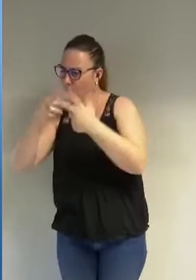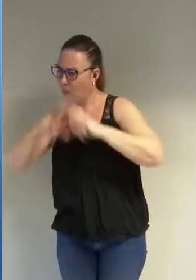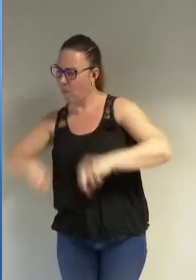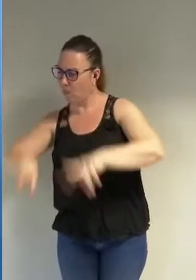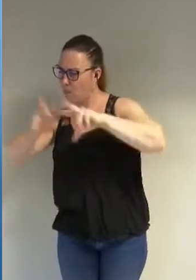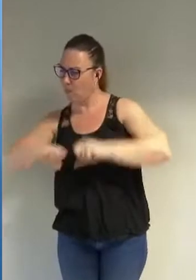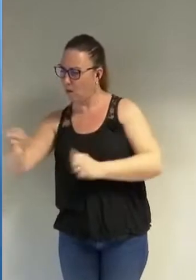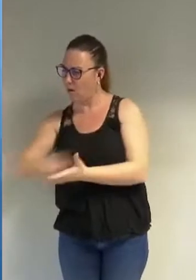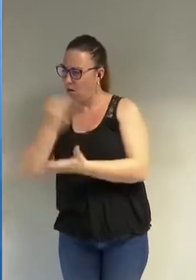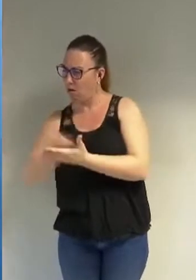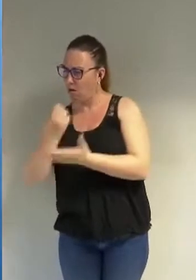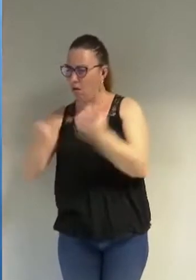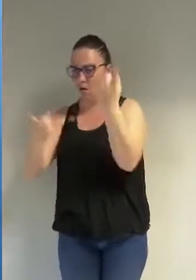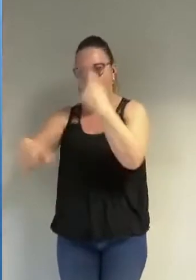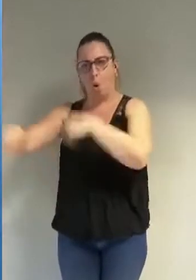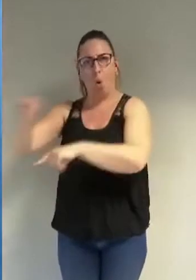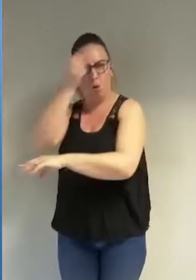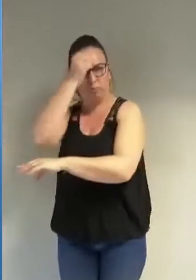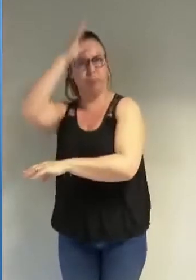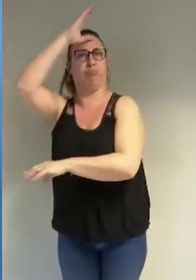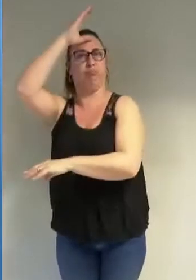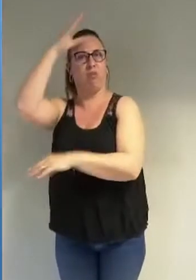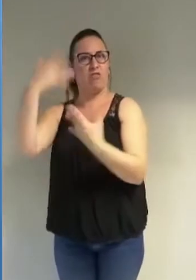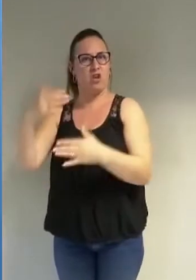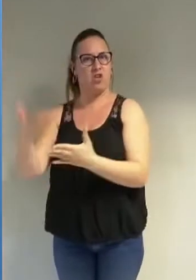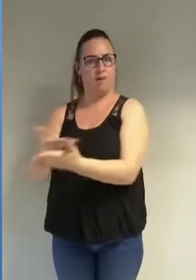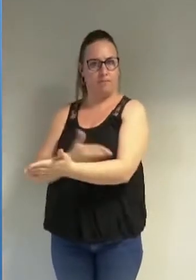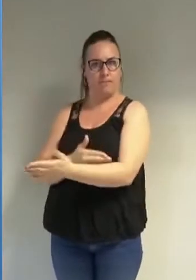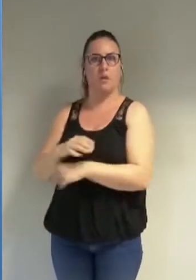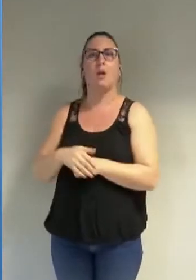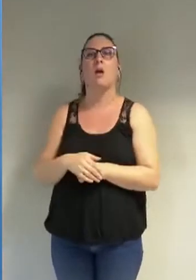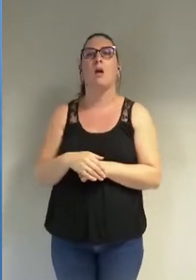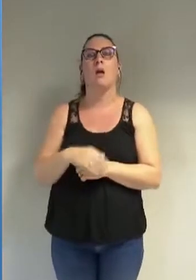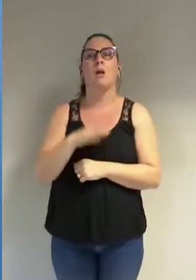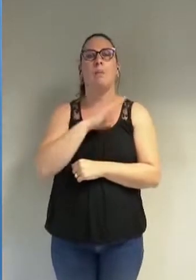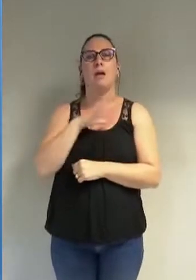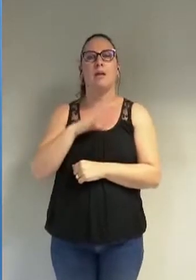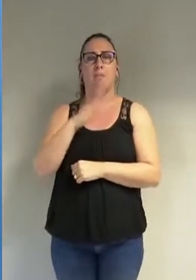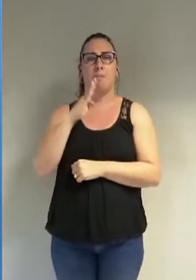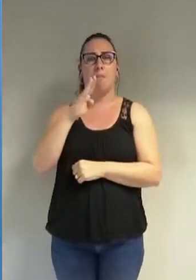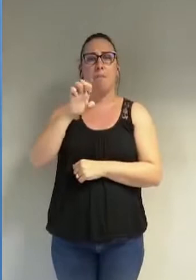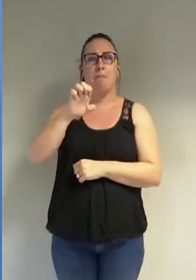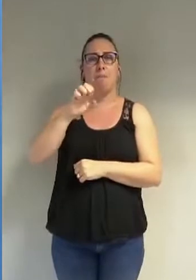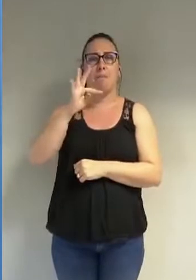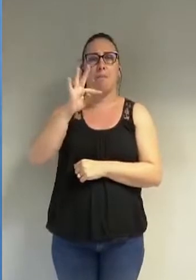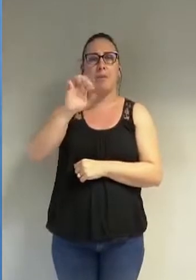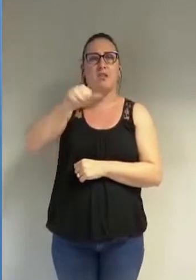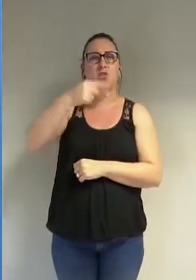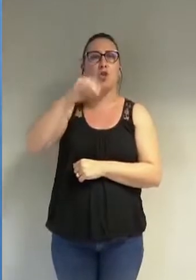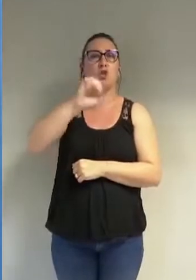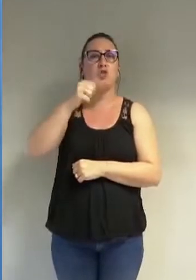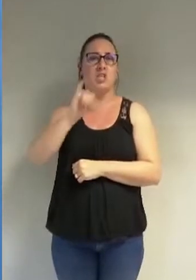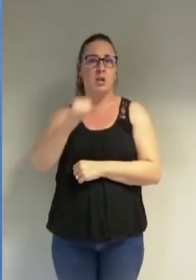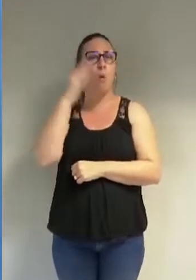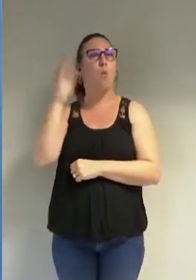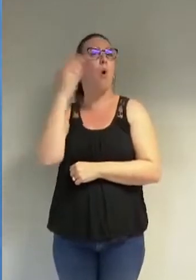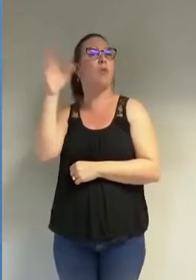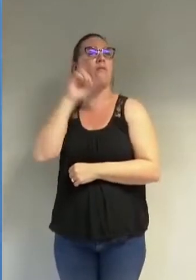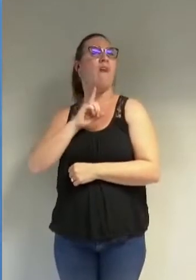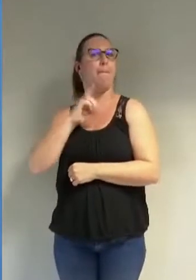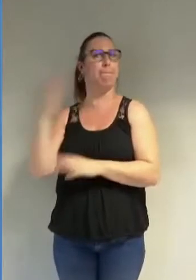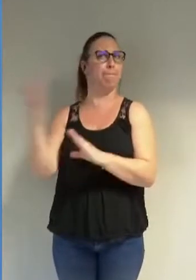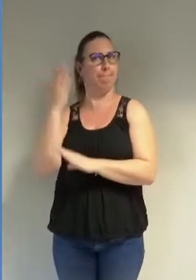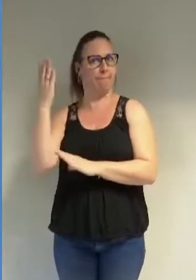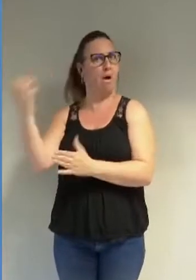elles ont largement étudié la question comme Naeem Bestandji ou Razika Adnani vous et les vôtres êtes